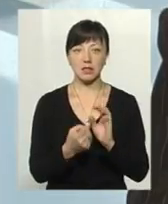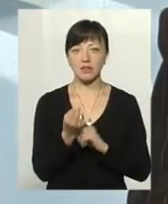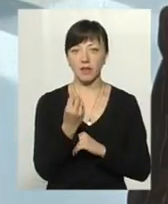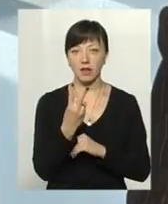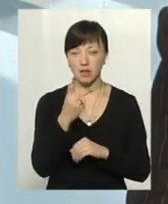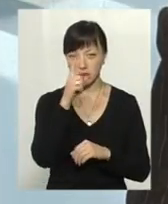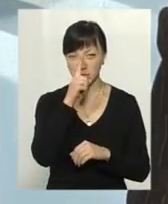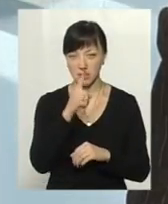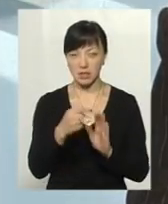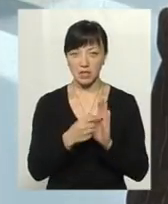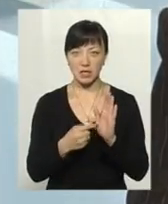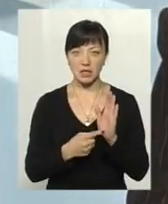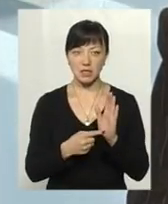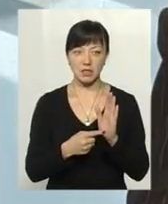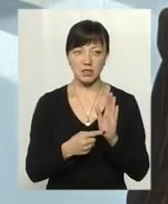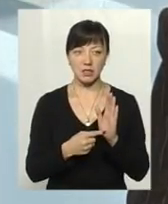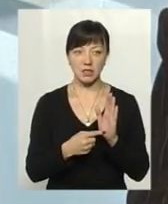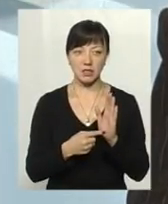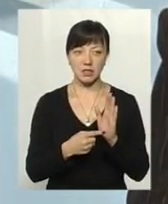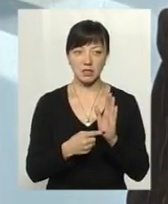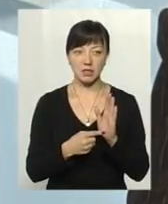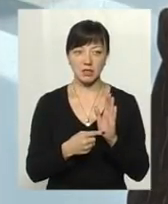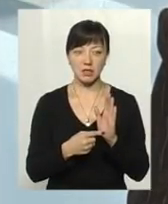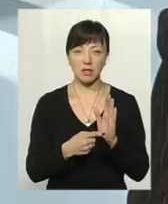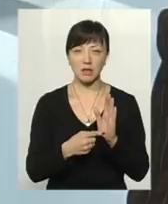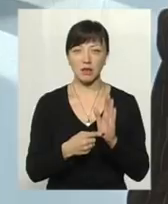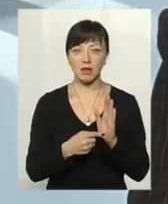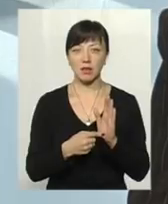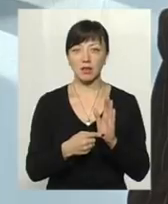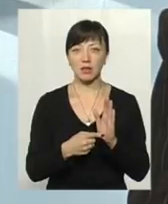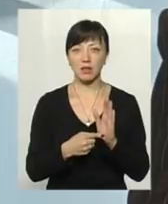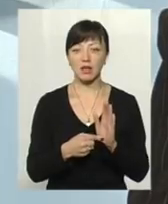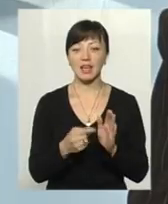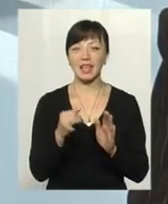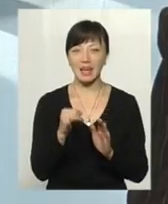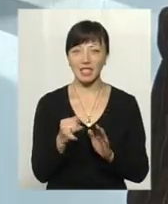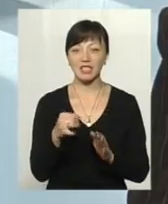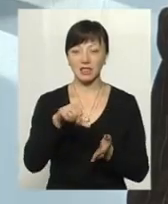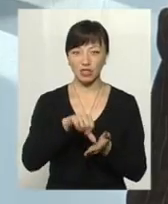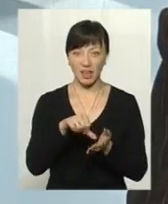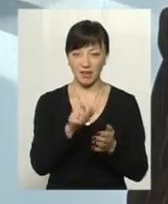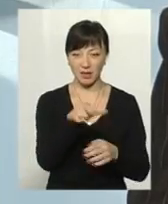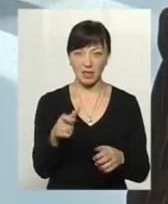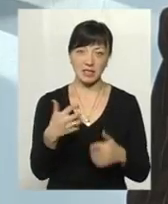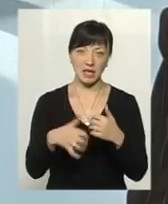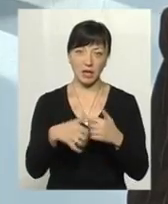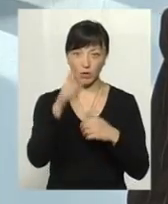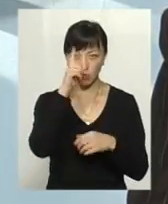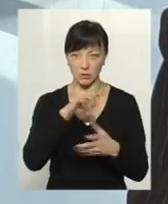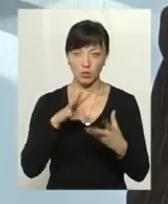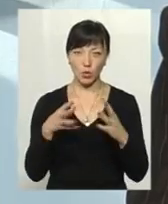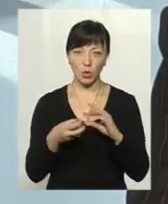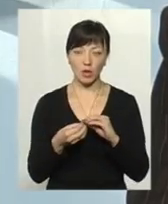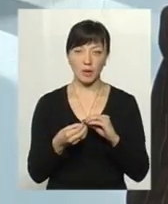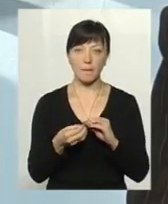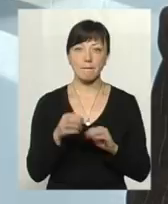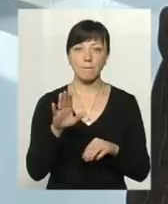місяців, ділиться за календарний рік, ділиться на 12, ділиться на кількість членів в сім'ї. І ми отримуємо середньомісячний сукупний дохід.